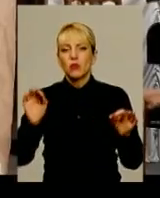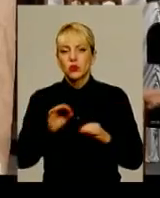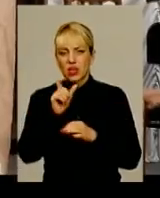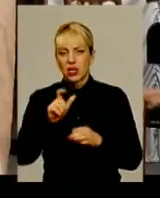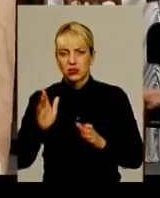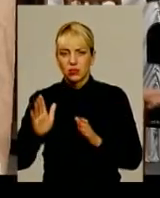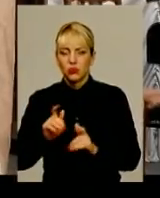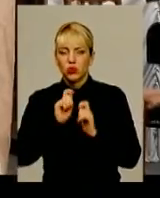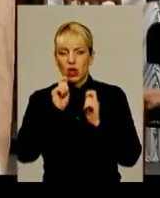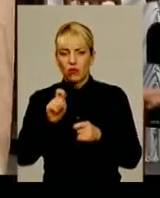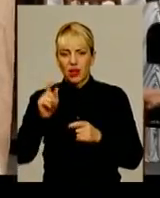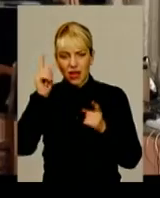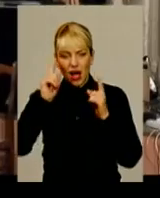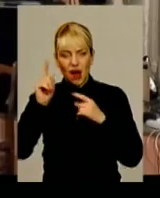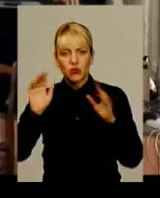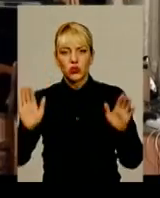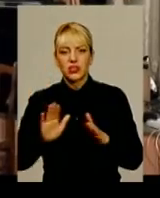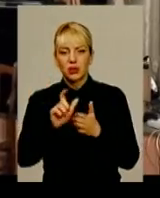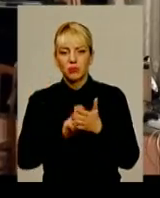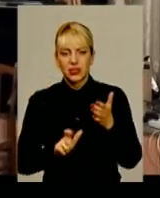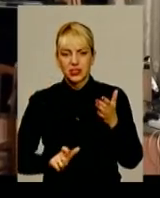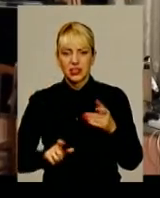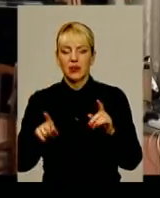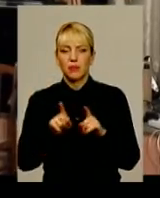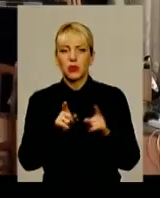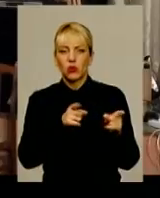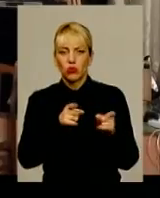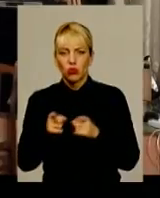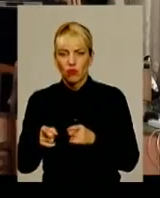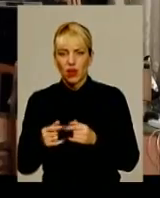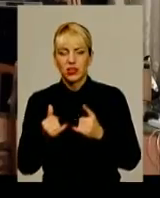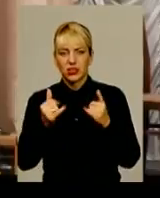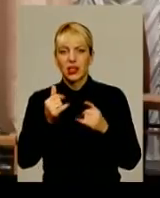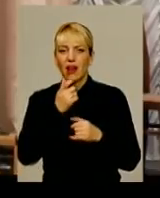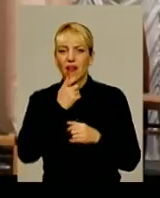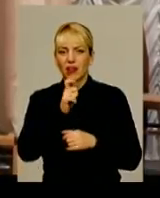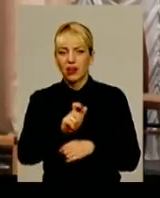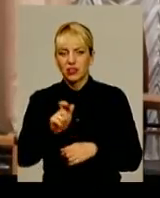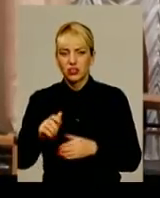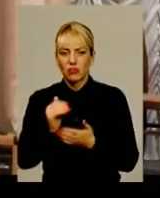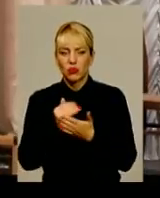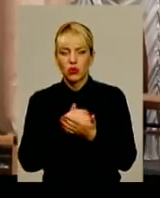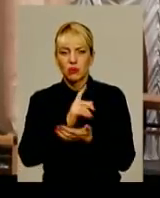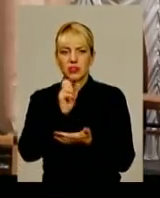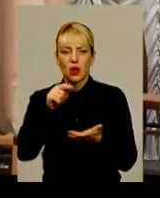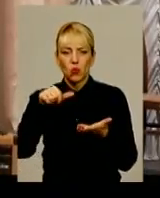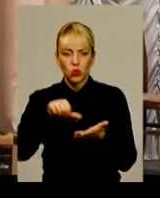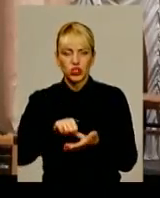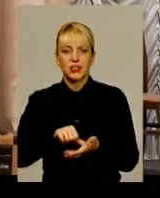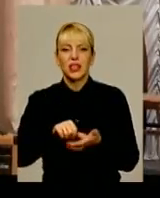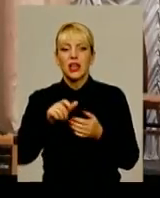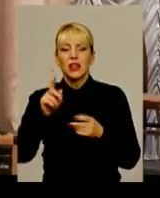глядачам авторські пісні. Окрім шлягерів, музиканти підготували для глядачів програму за участю досі невідомих авторів.